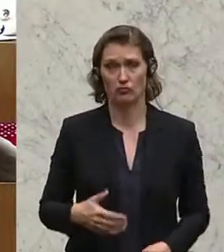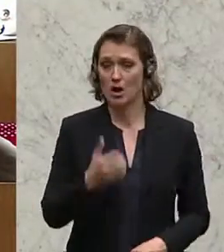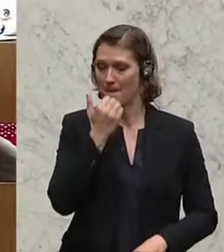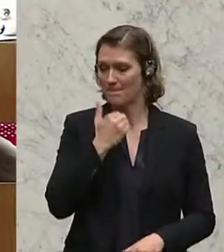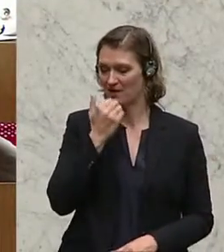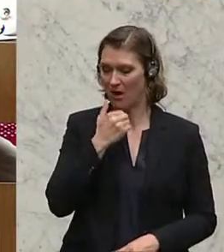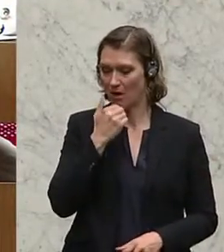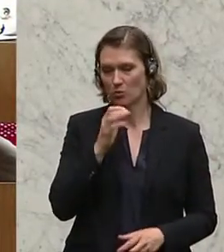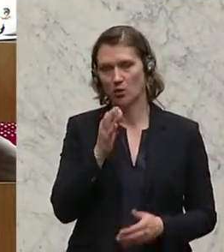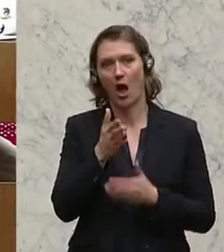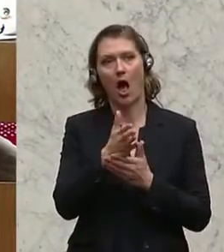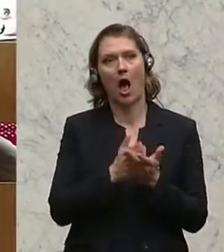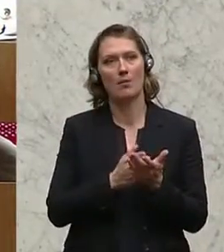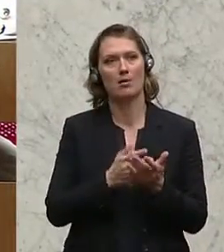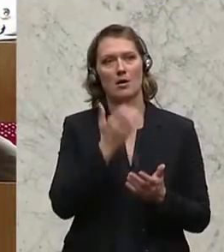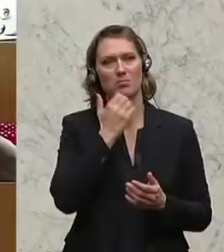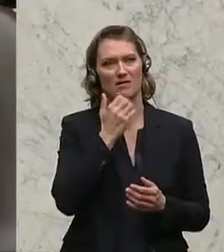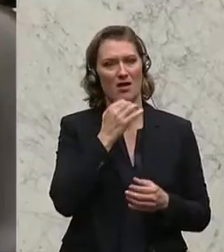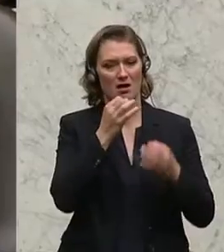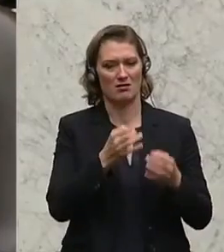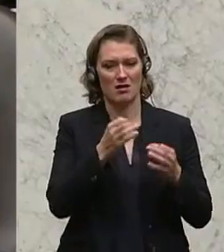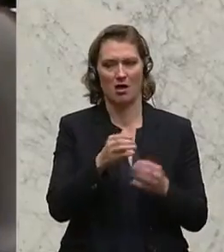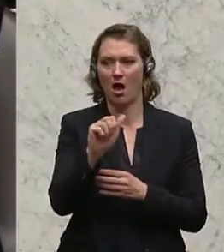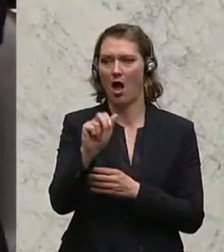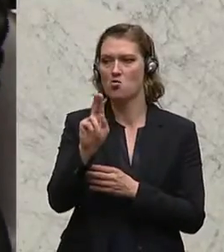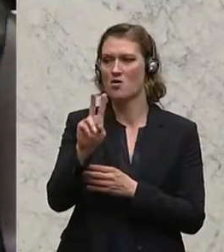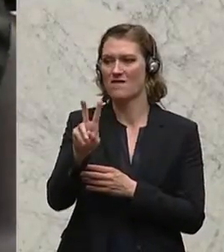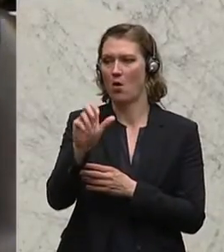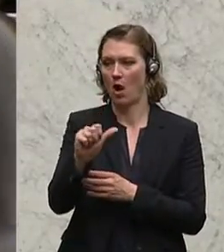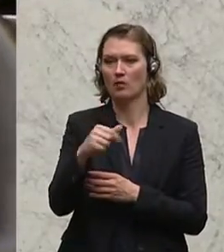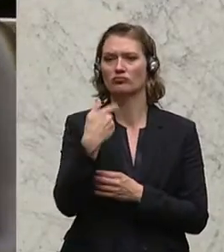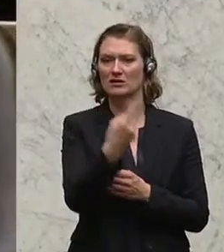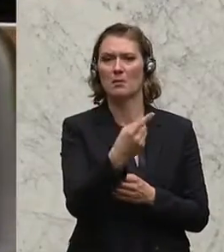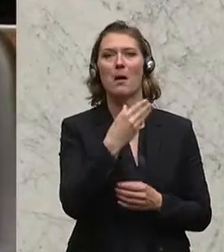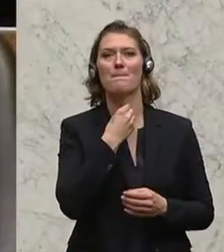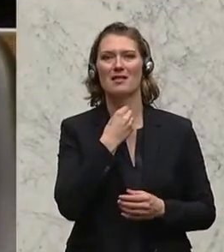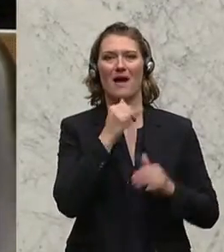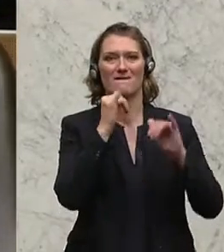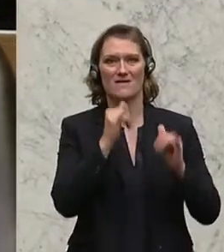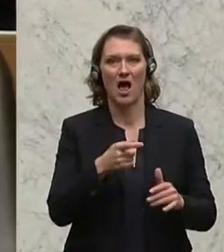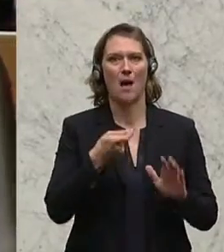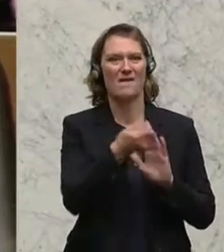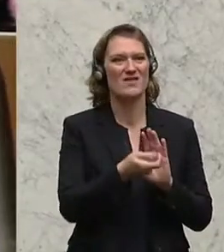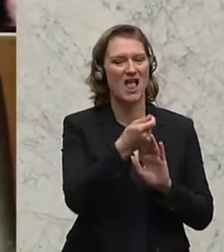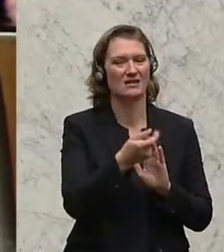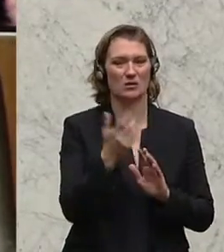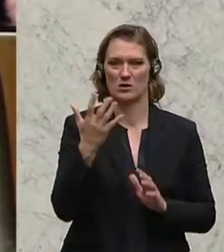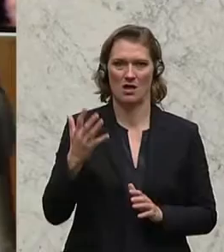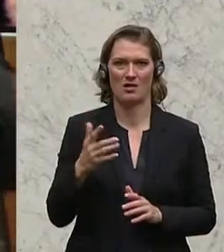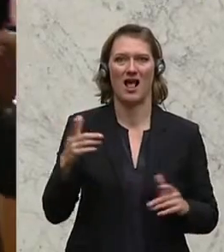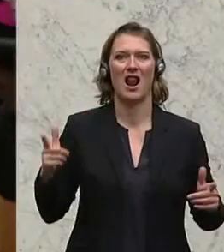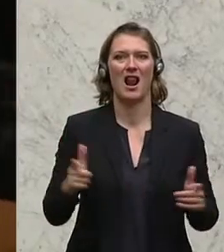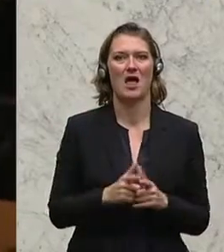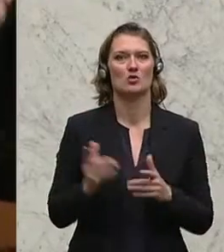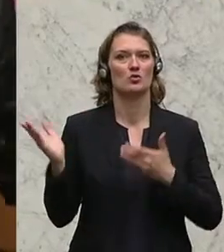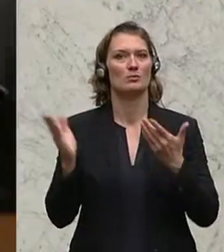halb privaten Träger wie der AOVA zwar den Bedarf zuordnet, aber nicht die Finanzierung. Denn Sie können diese Leistung